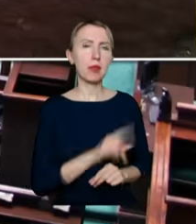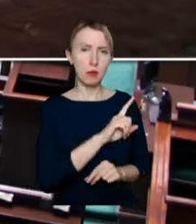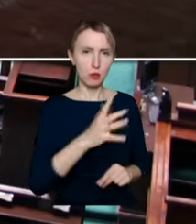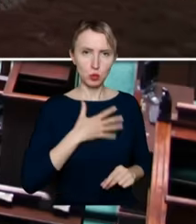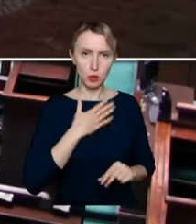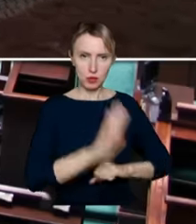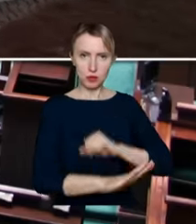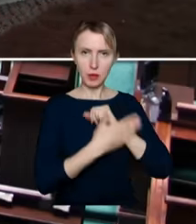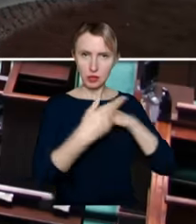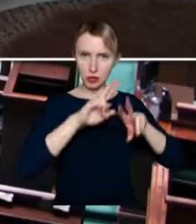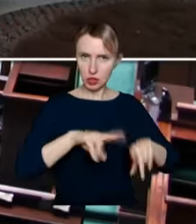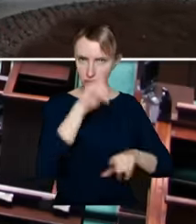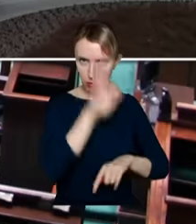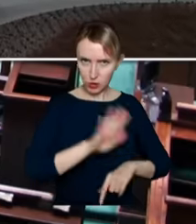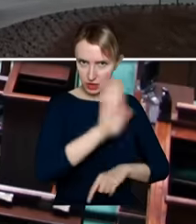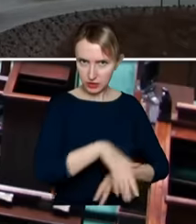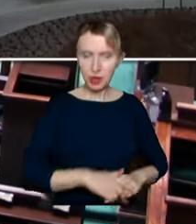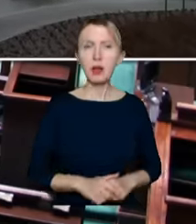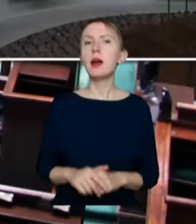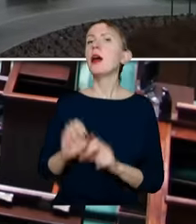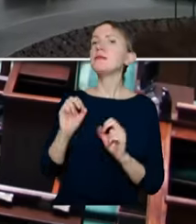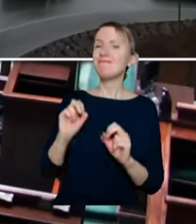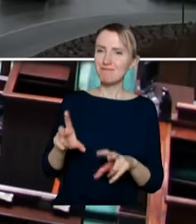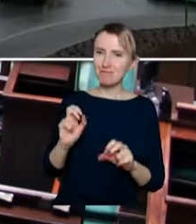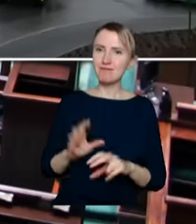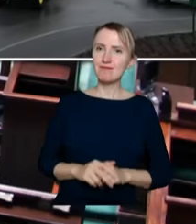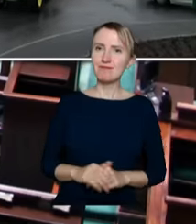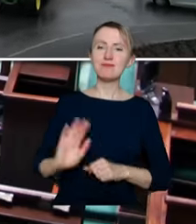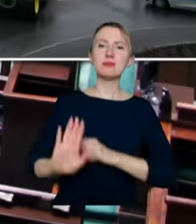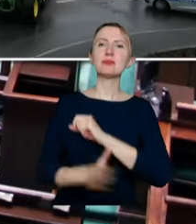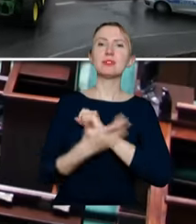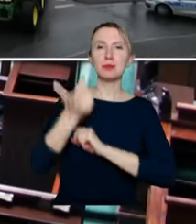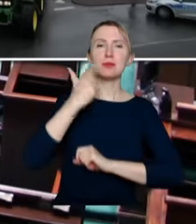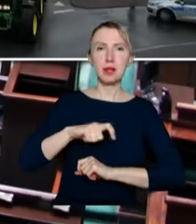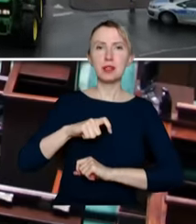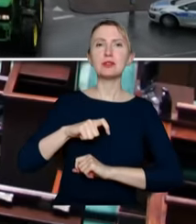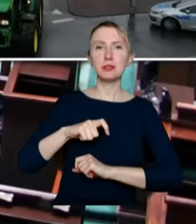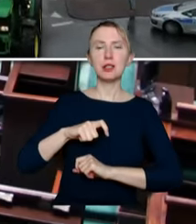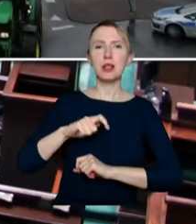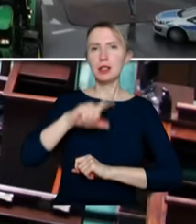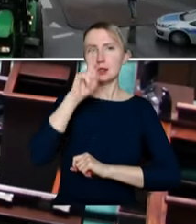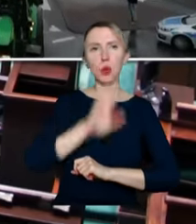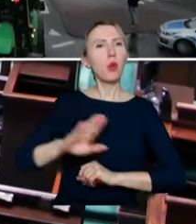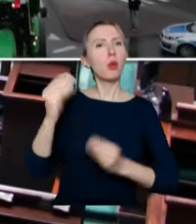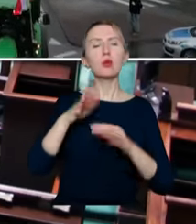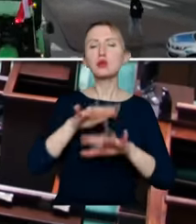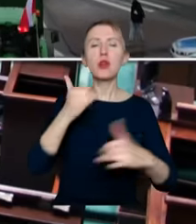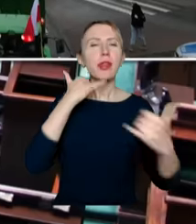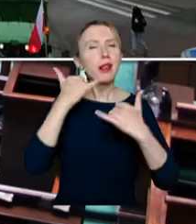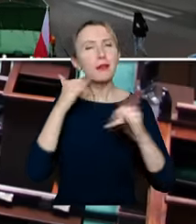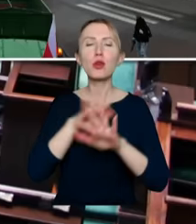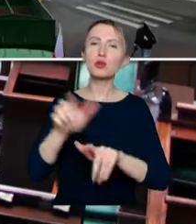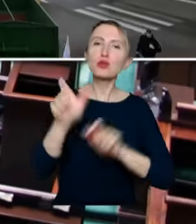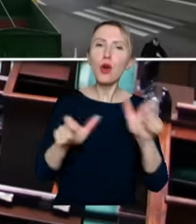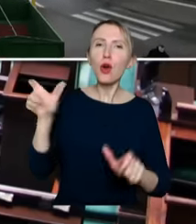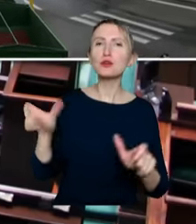społeczeństwa? Tak, wsparcie społeczeństwa jest bardzo ogromne, bardzo jest dużo telefonów, bardzo dużo jest osób, które